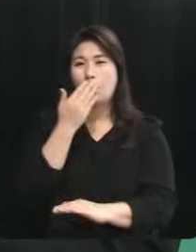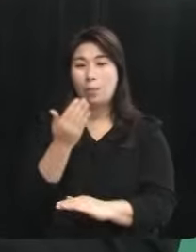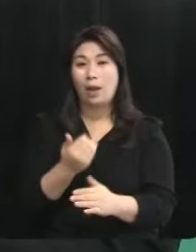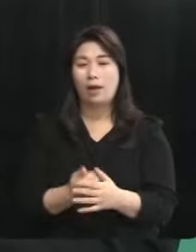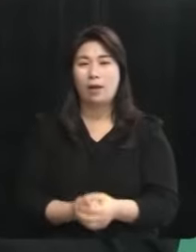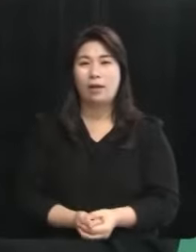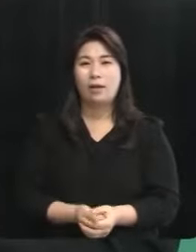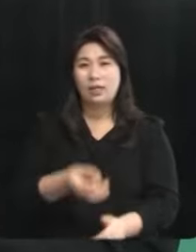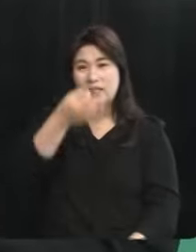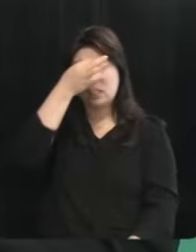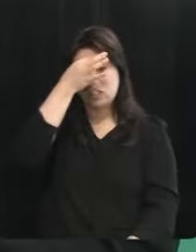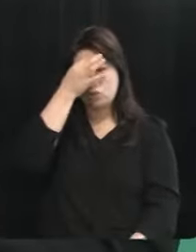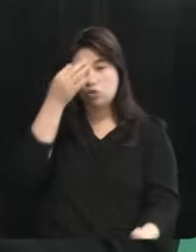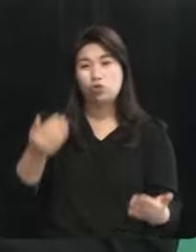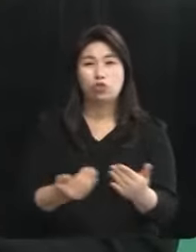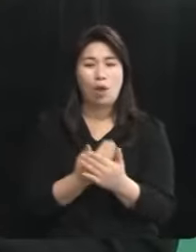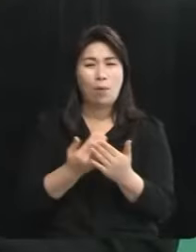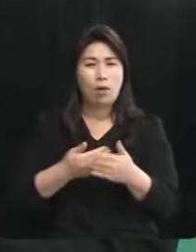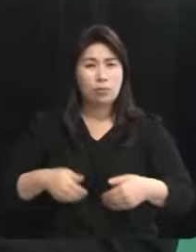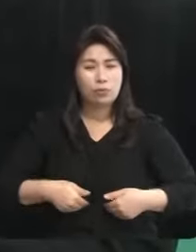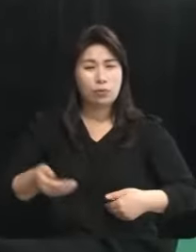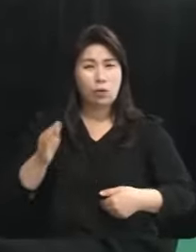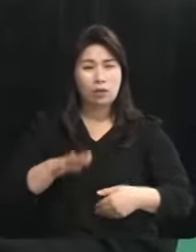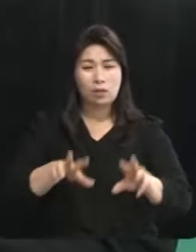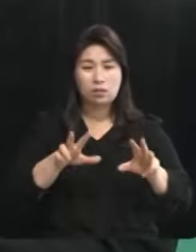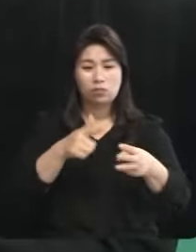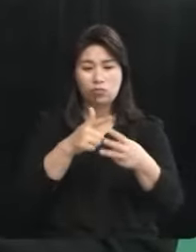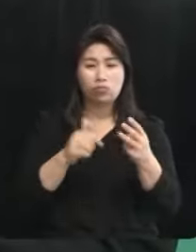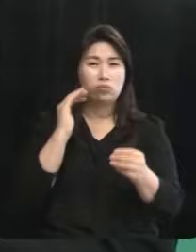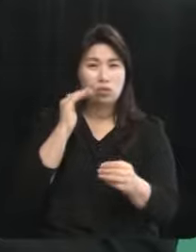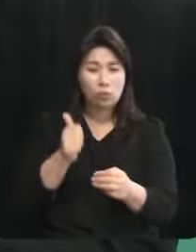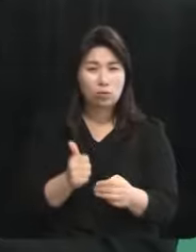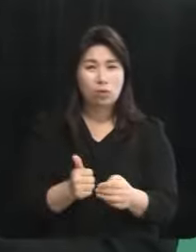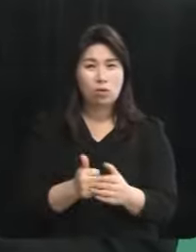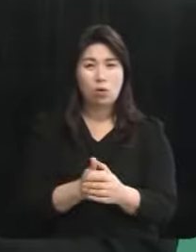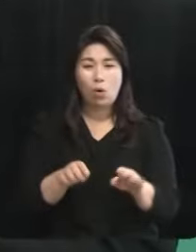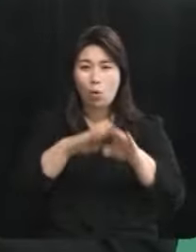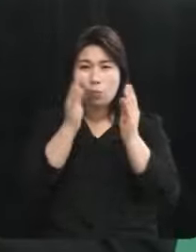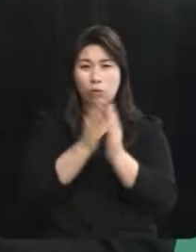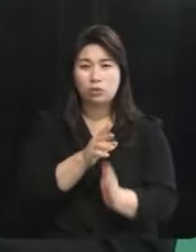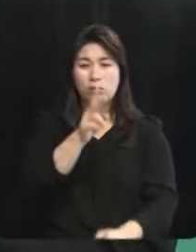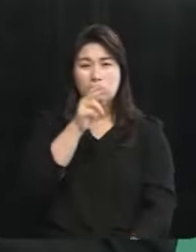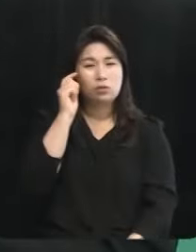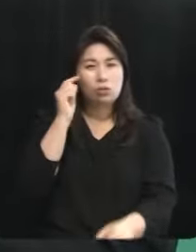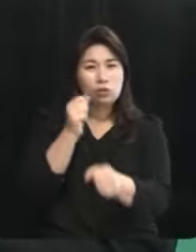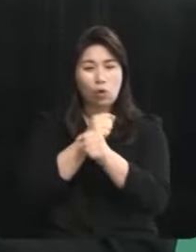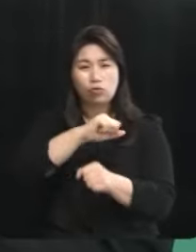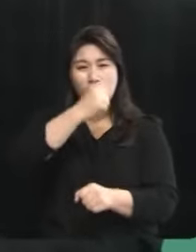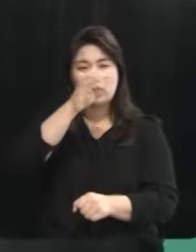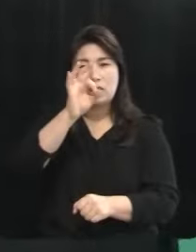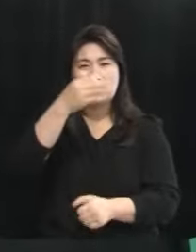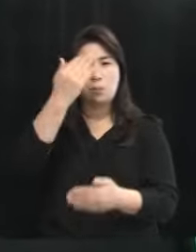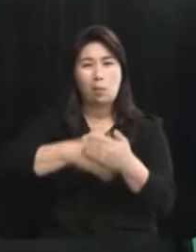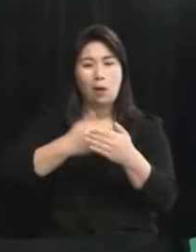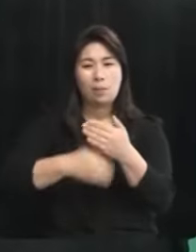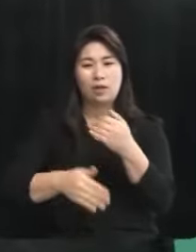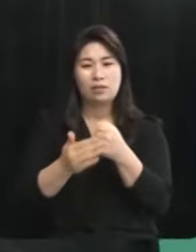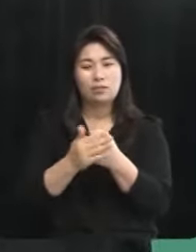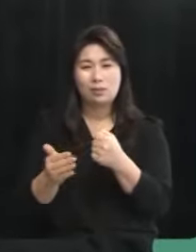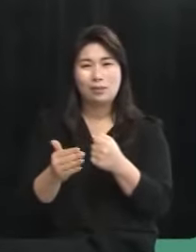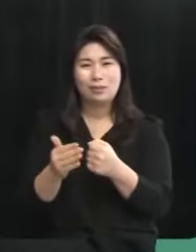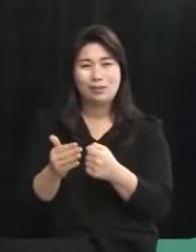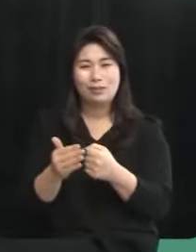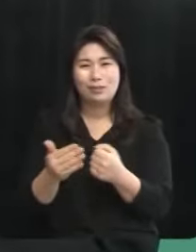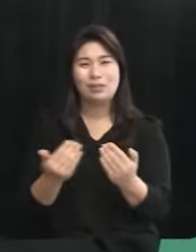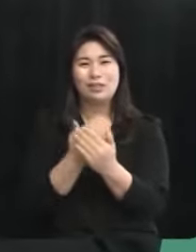기술 개발을 해야 합니다 하지만 지금 윤석열 정권에서 그 모든 R&D 예산을 그렇게 깎아 놓으니 더 나아갈 수가